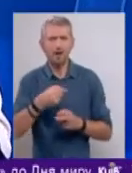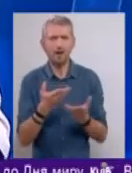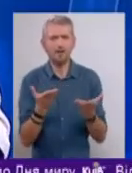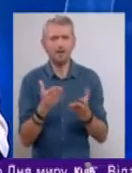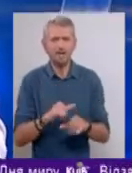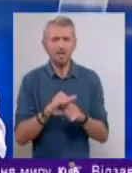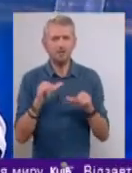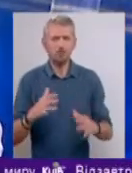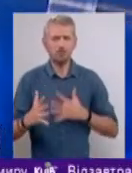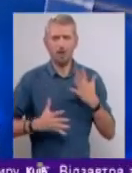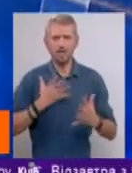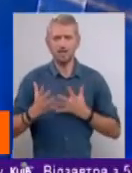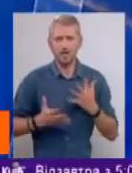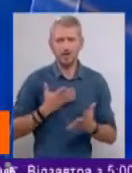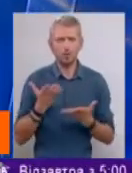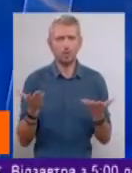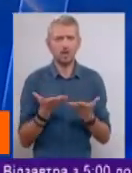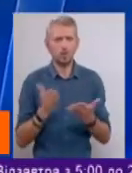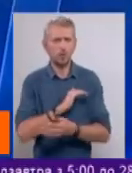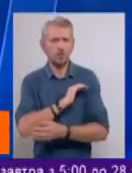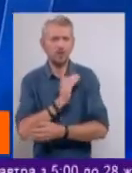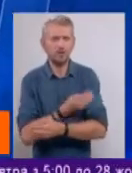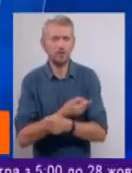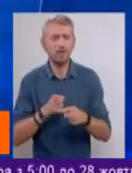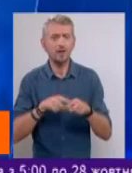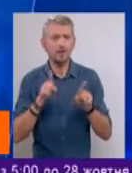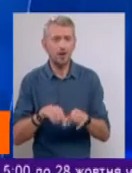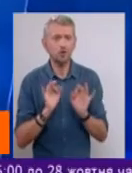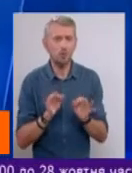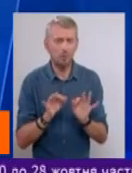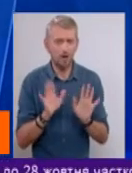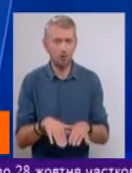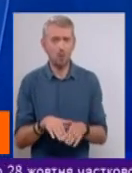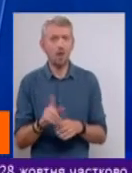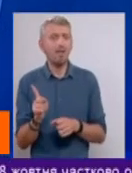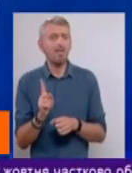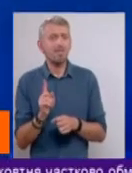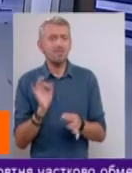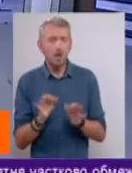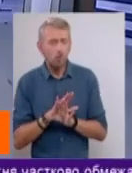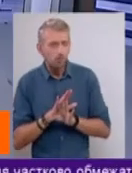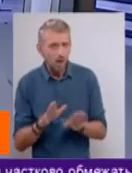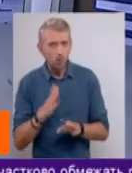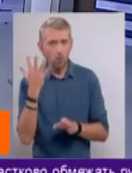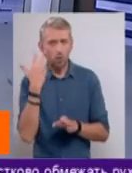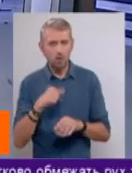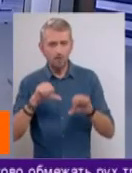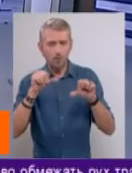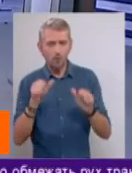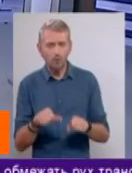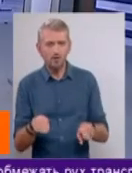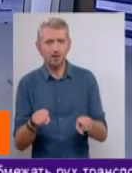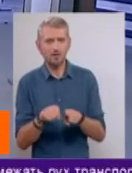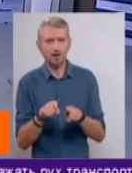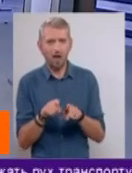збільшення адреналіну якихось сильніших, це теж нормально. Ненормальна, це коли формується така